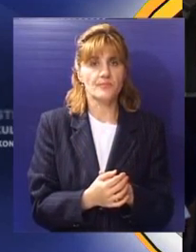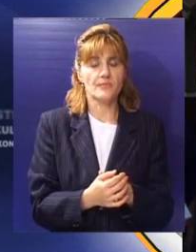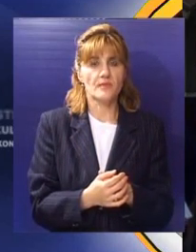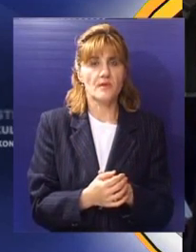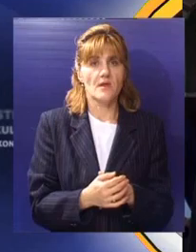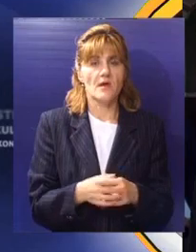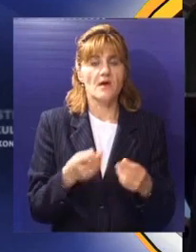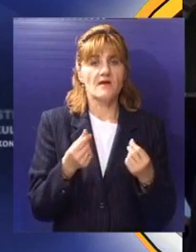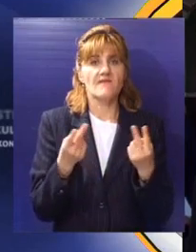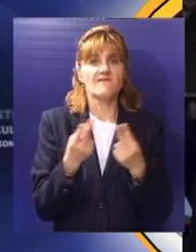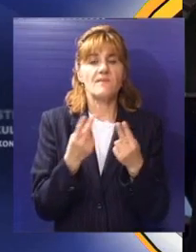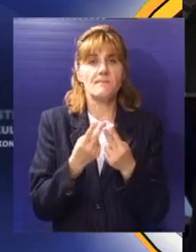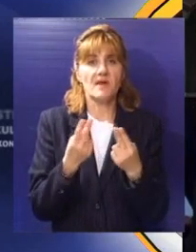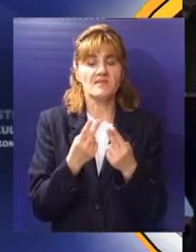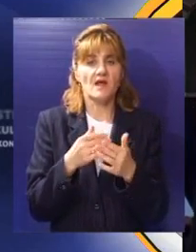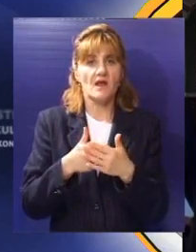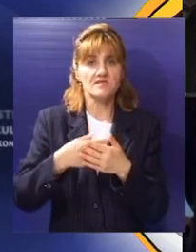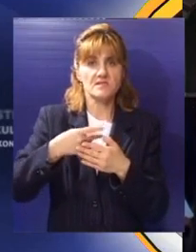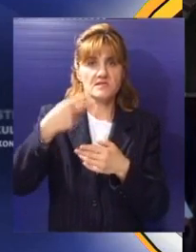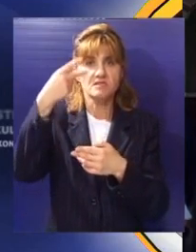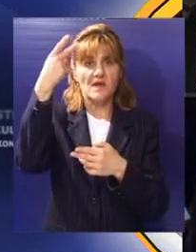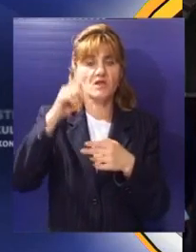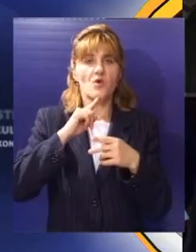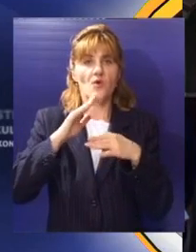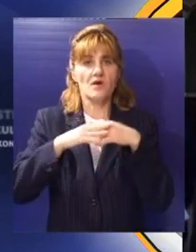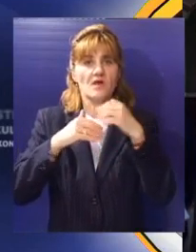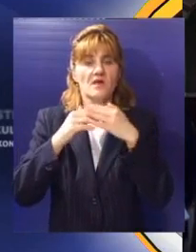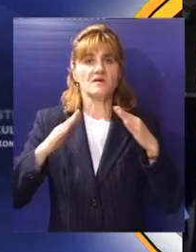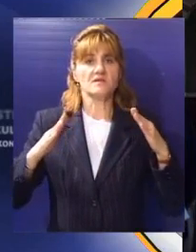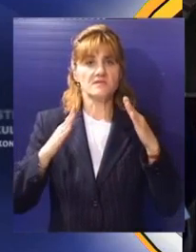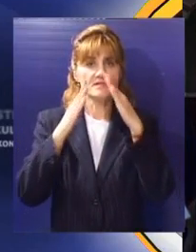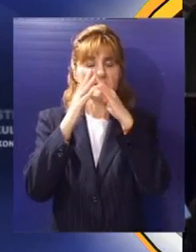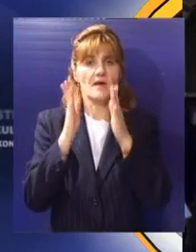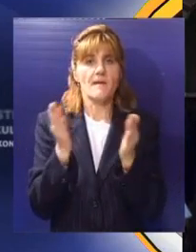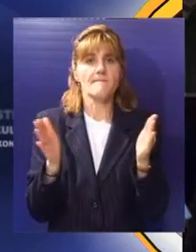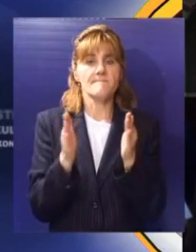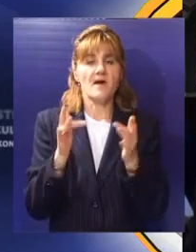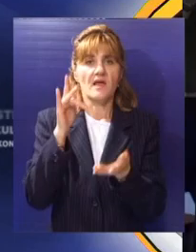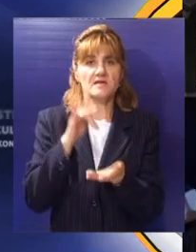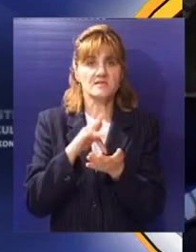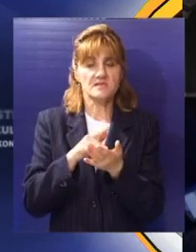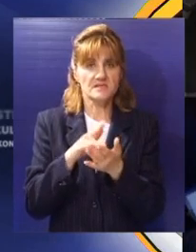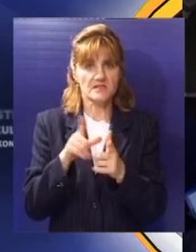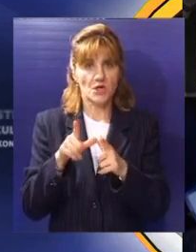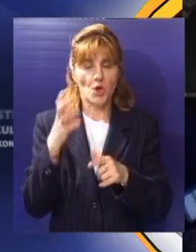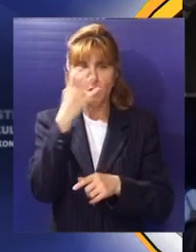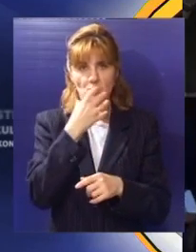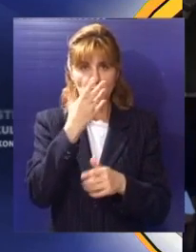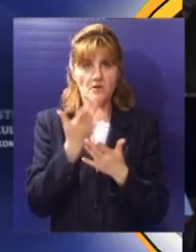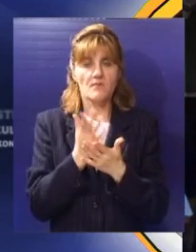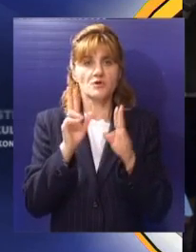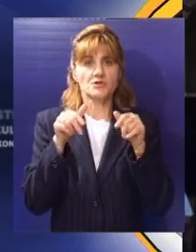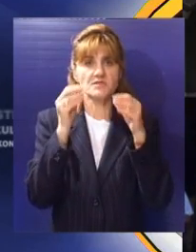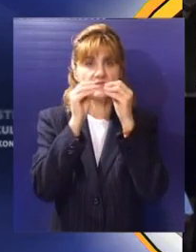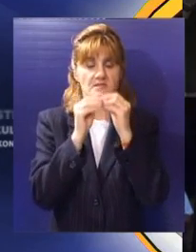onaj materijalni deo svega toga, odnosno zgradu koja je izgrađena, mali kongresni centar ili edukativni centar u Zološkom vrtu.